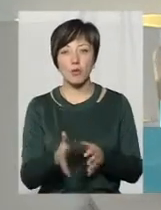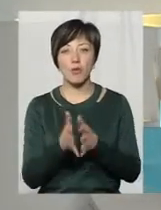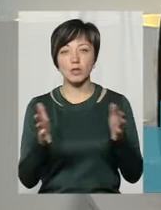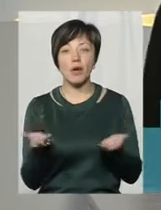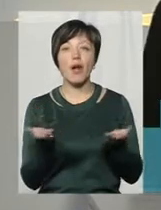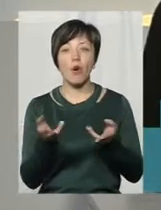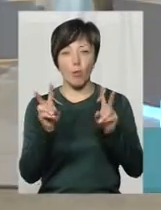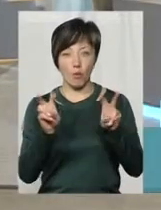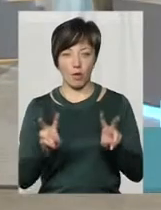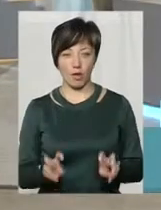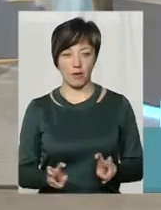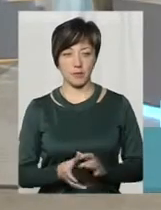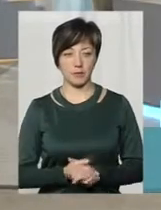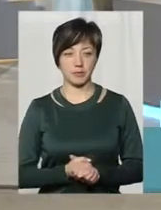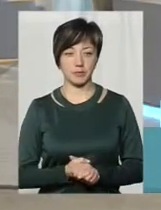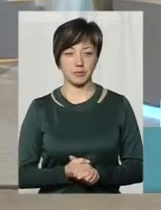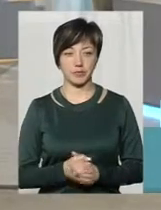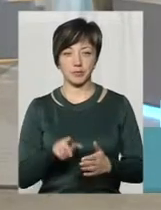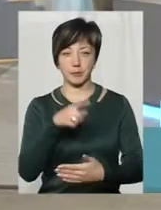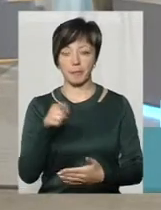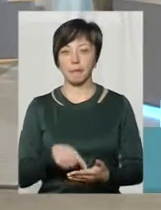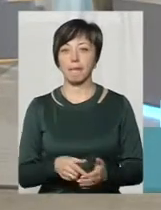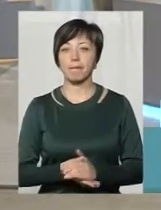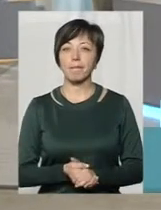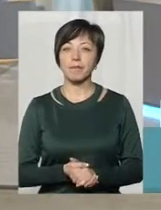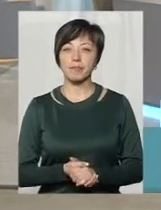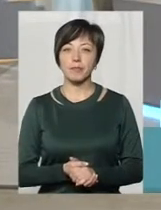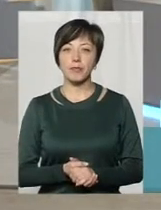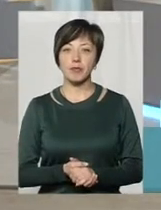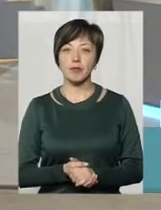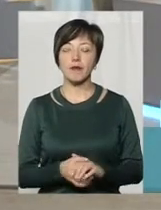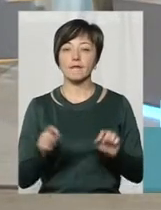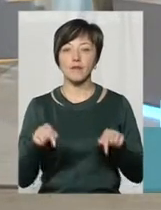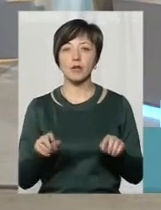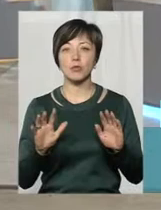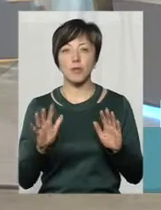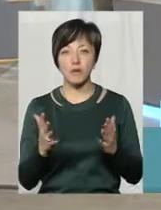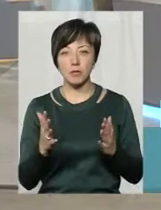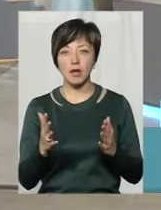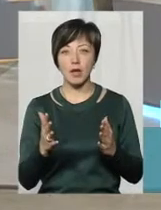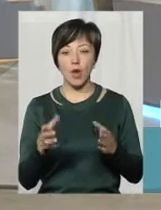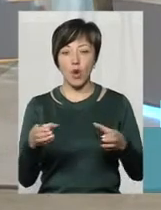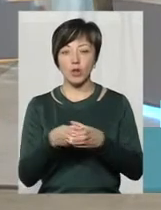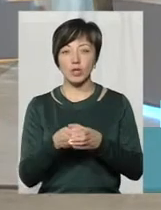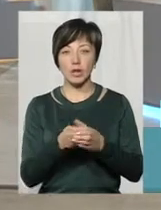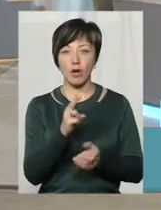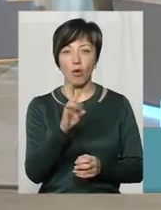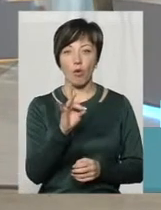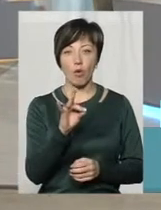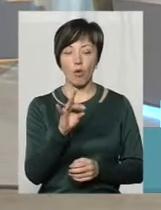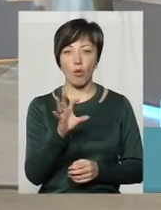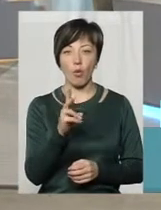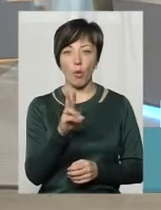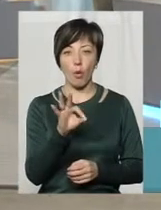Ну, в даному випадку, скажімо, родина Коропових в нас найбільше поширена.